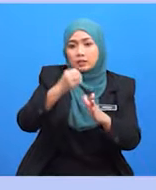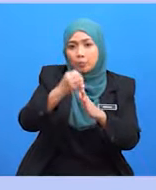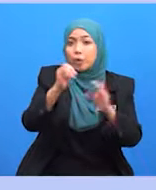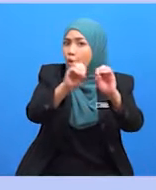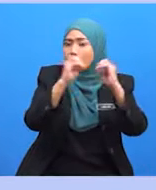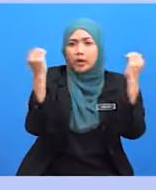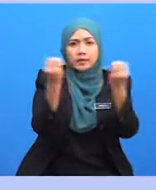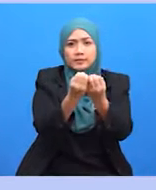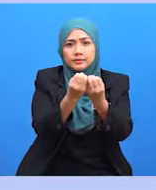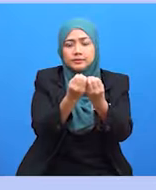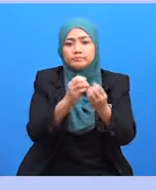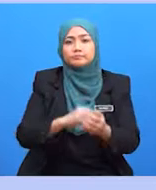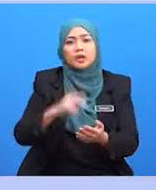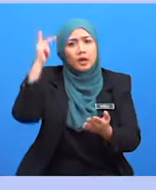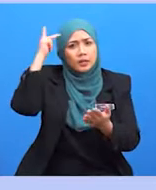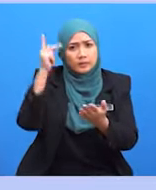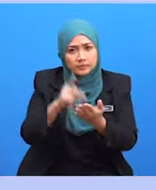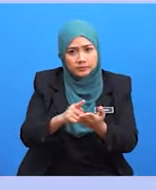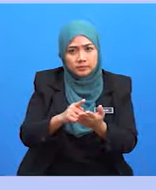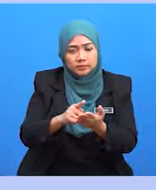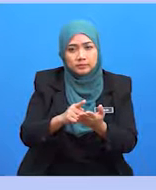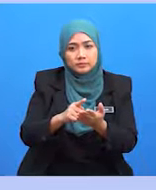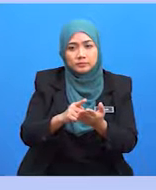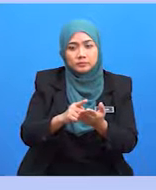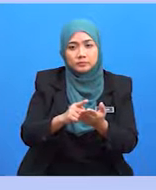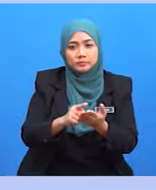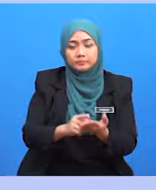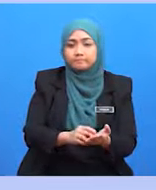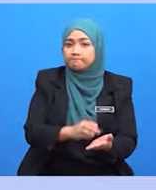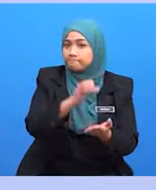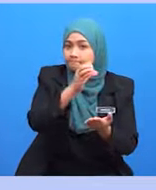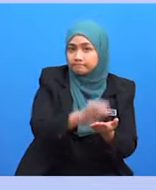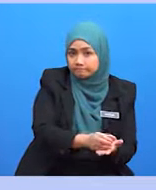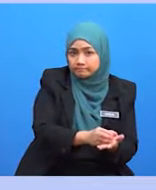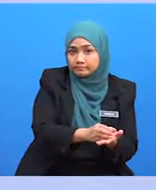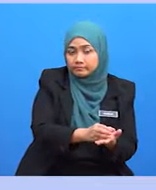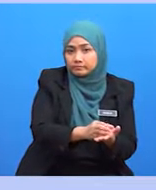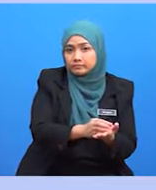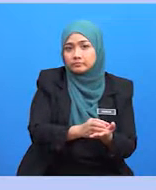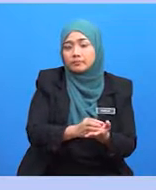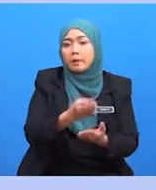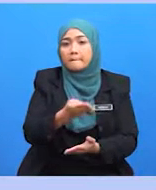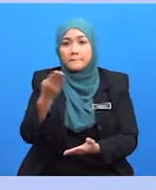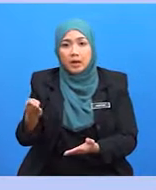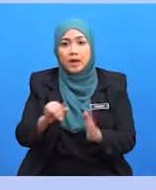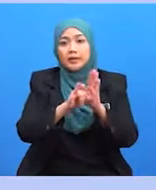samping mengenal keperluan untuk percetakan produk bagi identiti korporat tersebut.